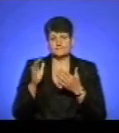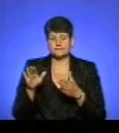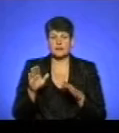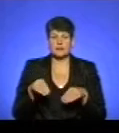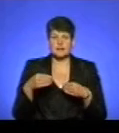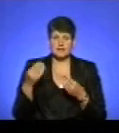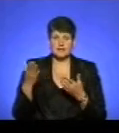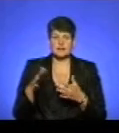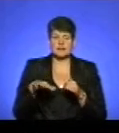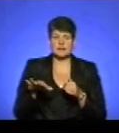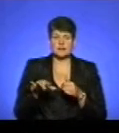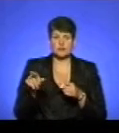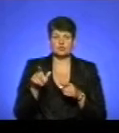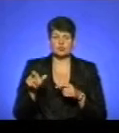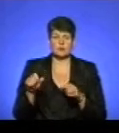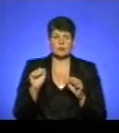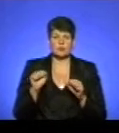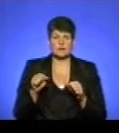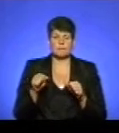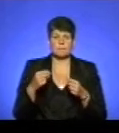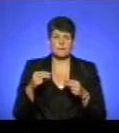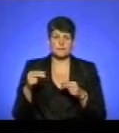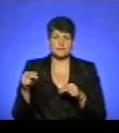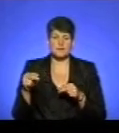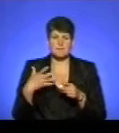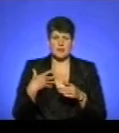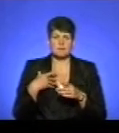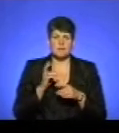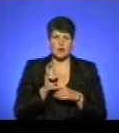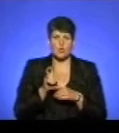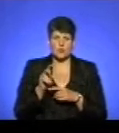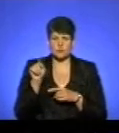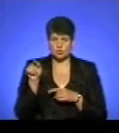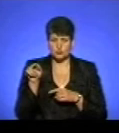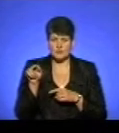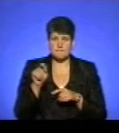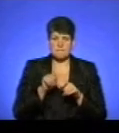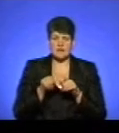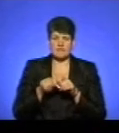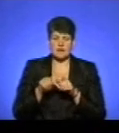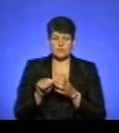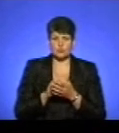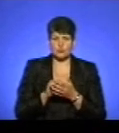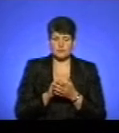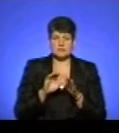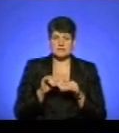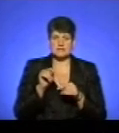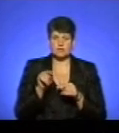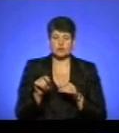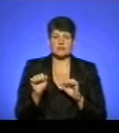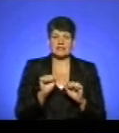дала територію, щоб люди можуть приймати, ми періодично виходимо туди, провіряємо його. Після того,